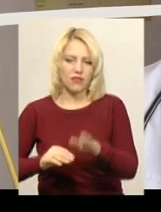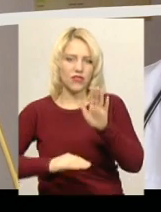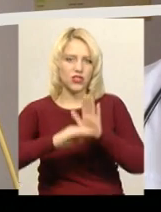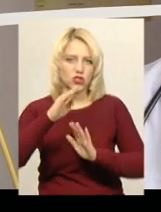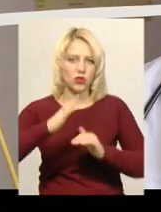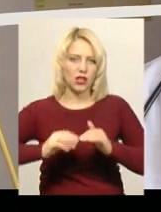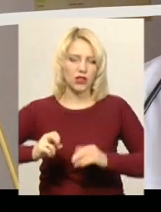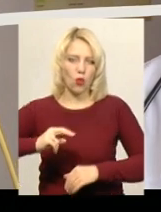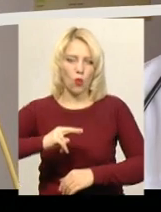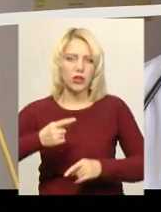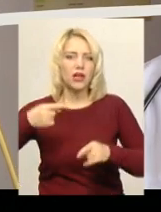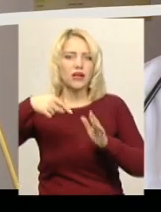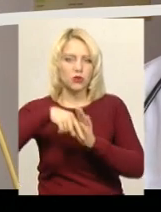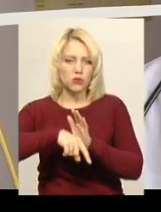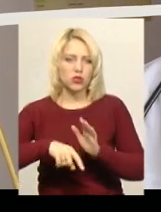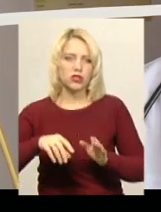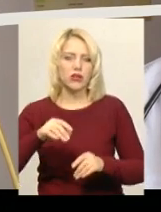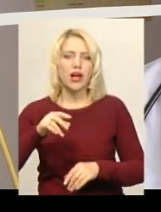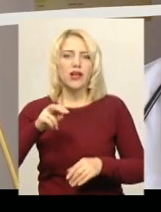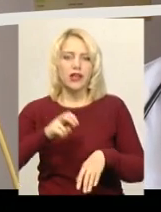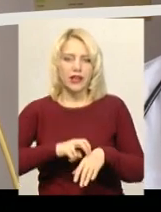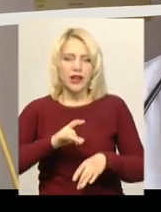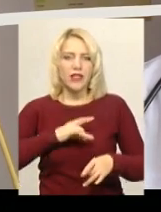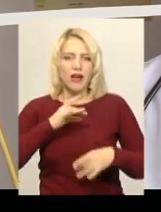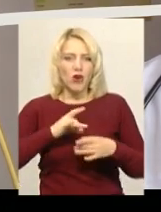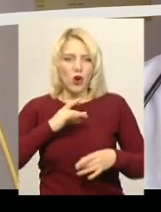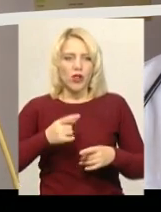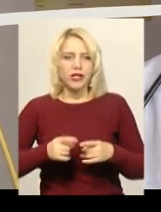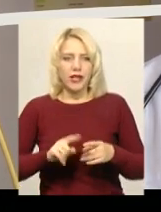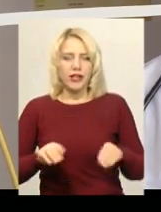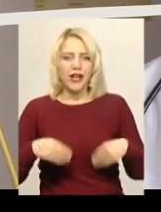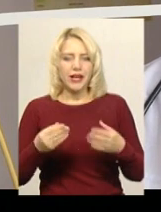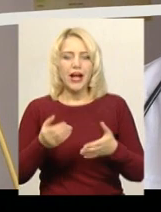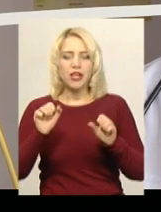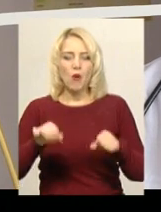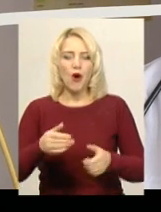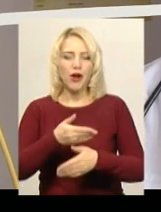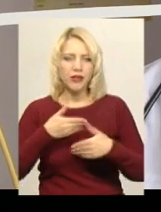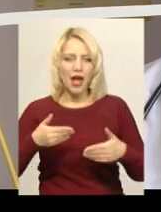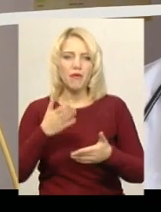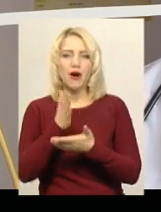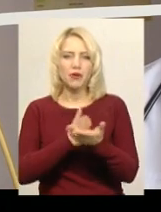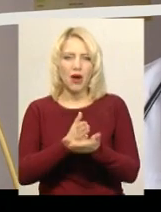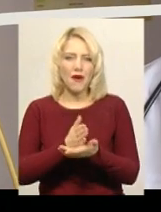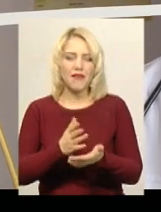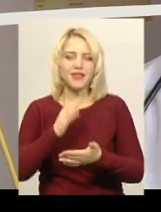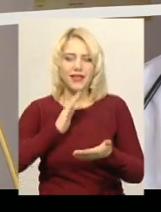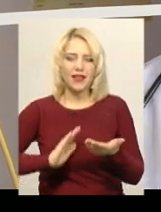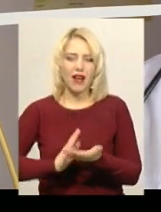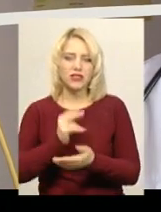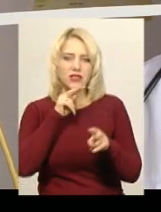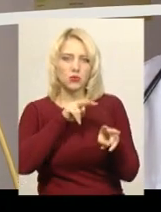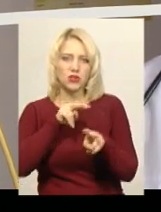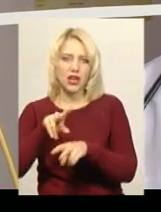категорії, в тому числі лікар-невролог дитячий. Це дає змогу нам обслуговувати якісно і спостерігати за